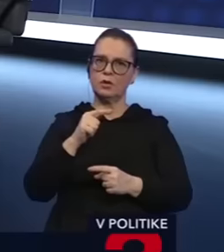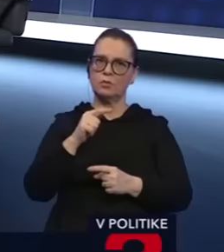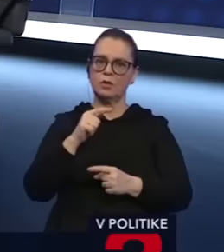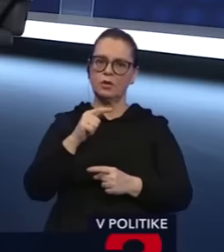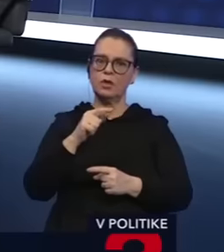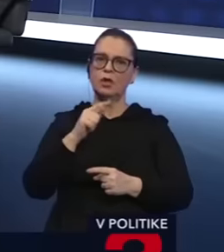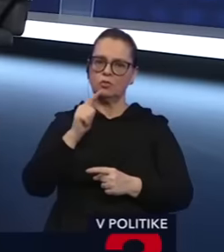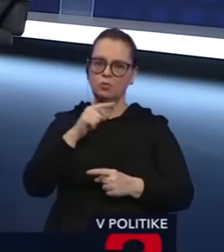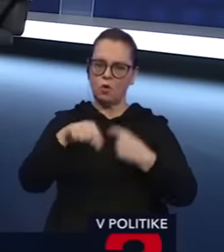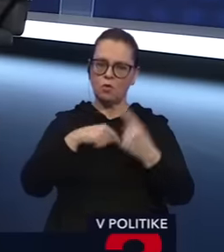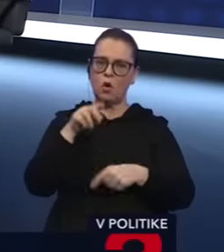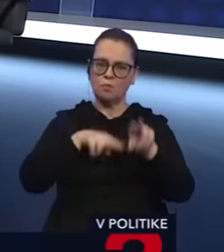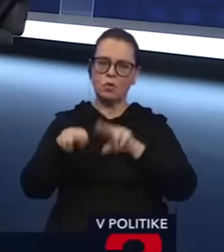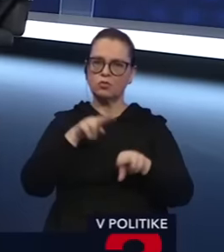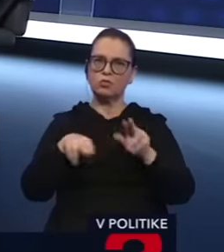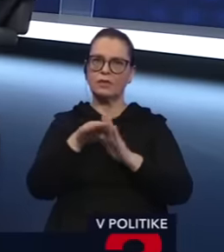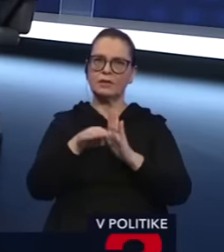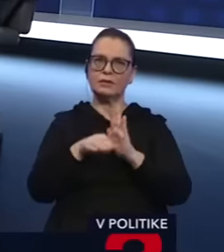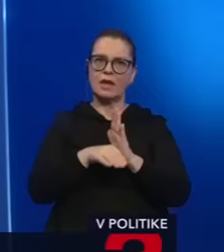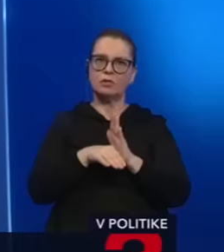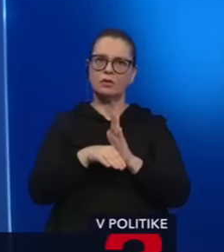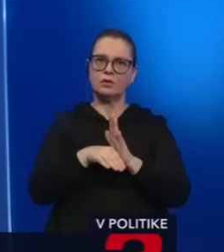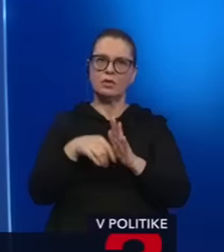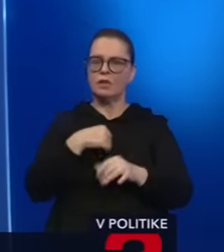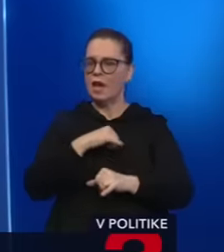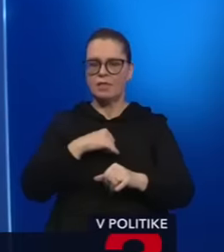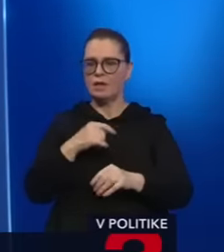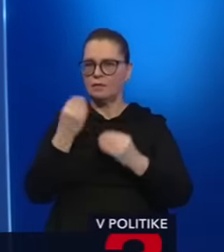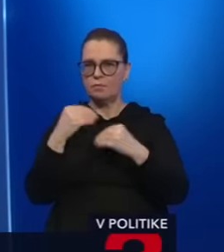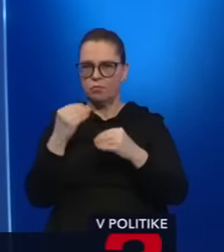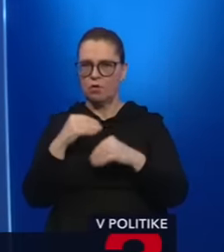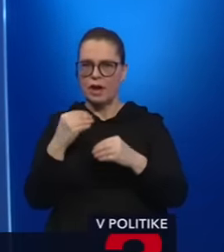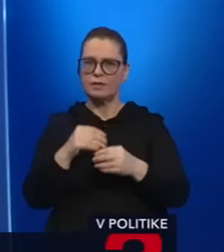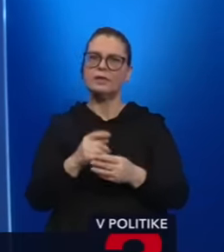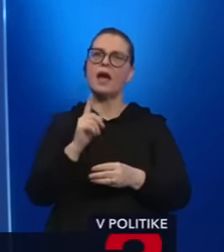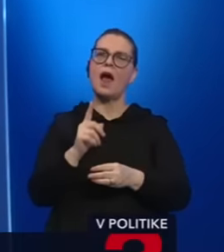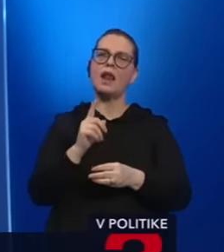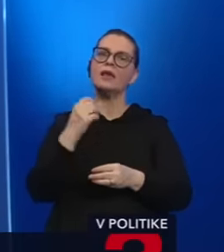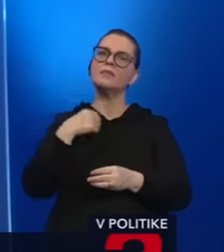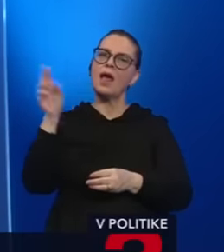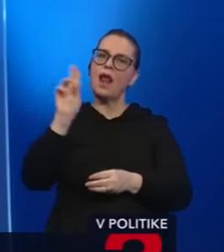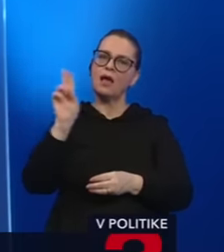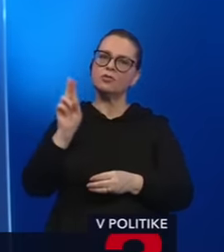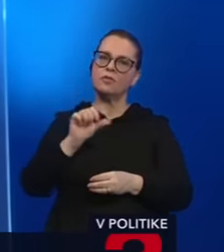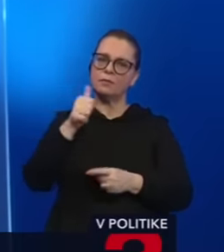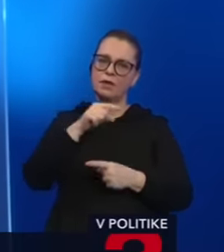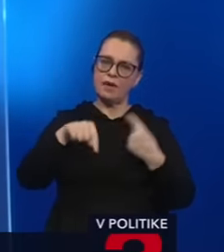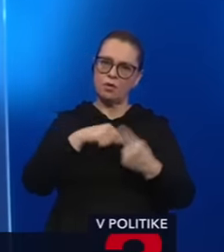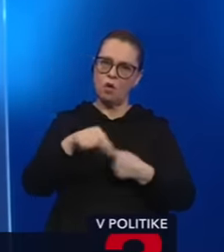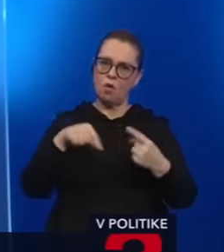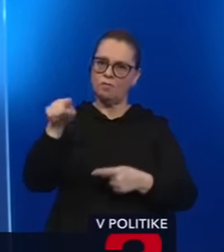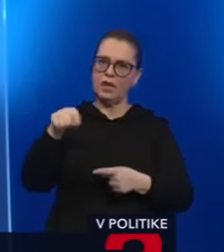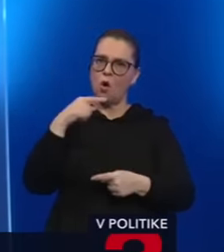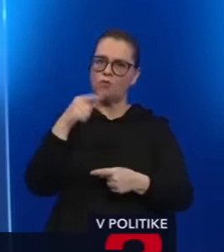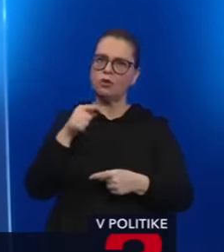posudzovania toho zákona. Nečítajte teraz... Ja vám nechcem rádi, ale chcem teda, ak sme hlasovali o prvom kole, ak vy hovoríte,